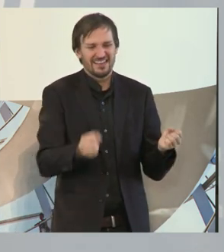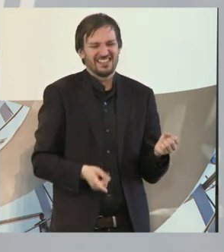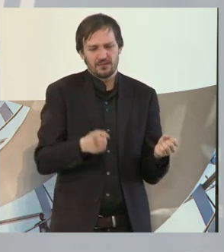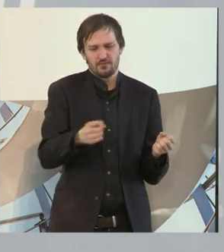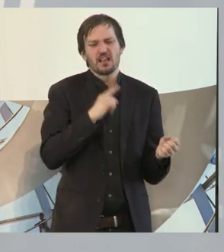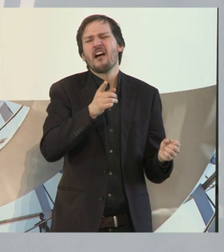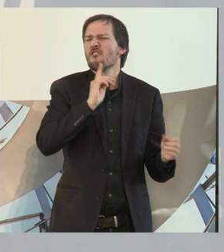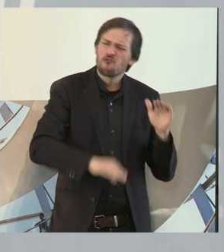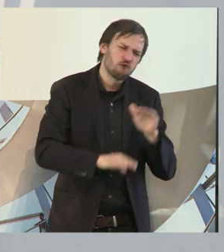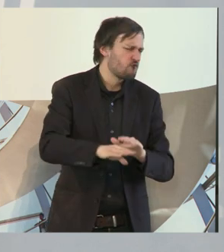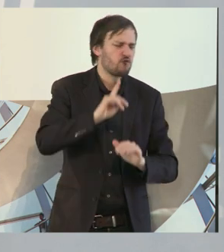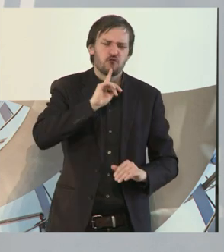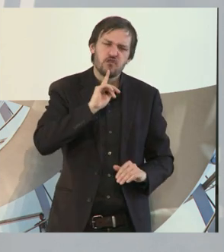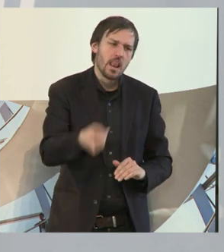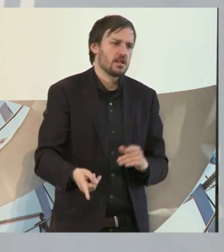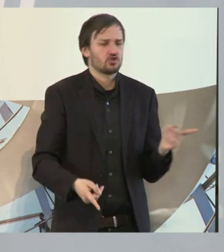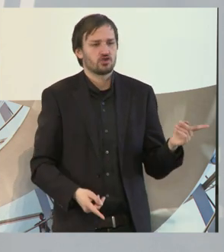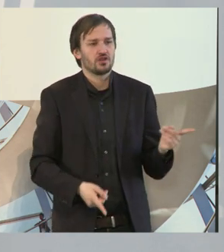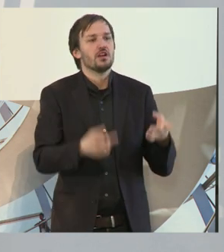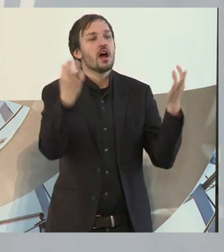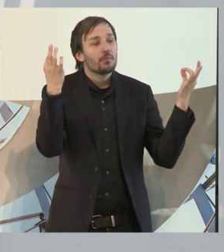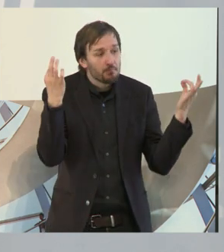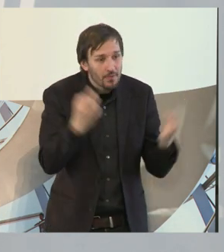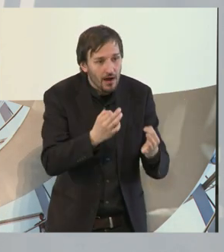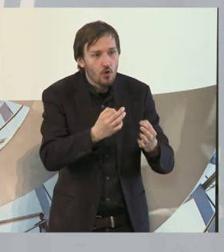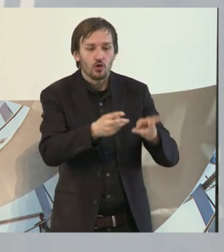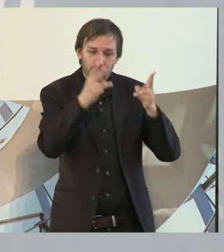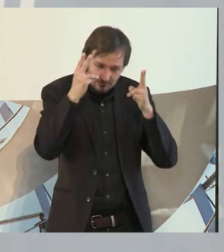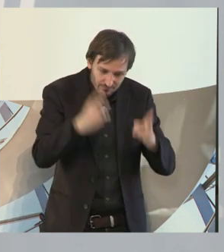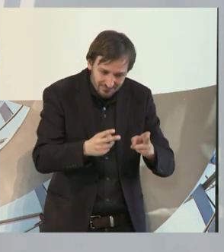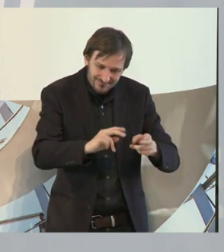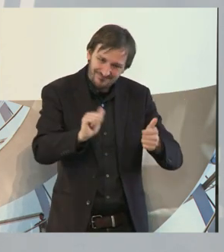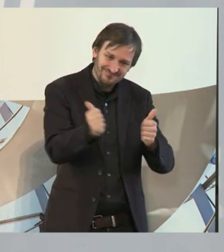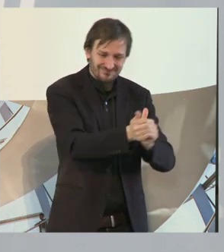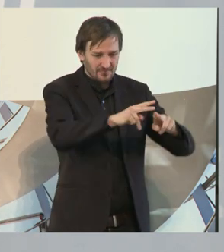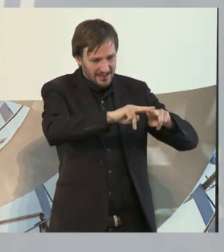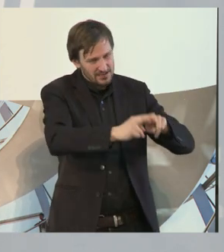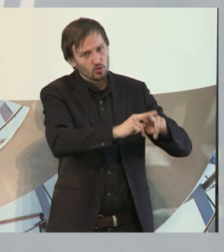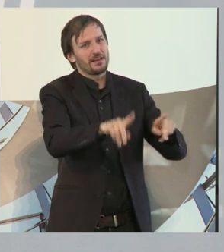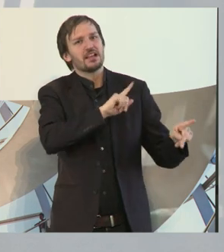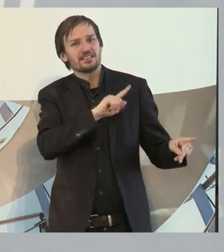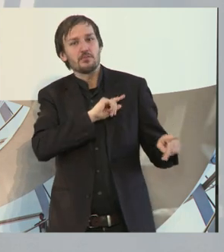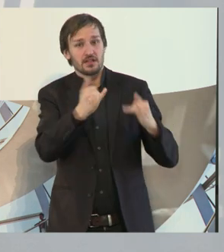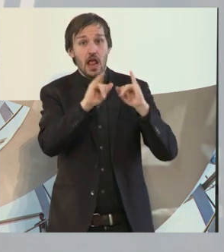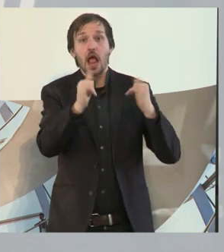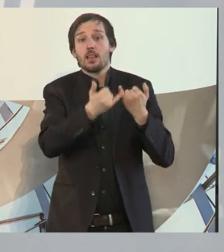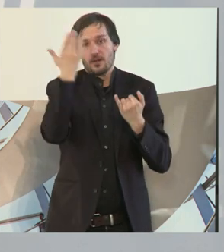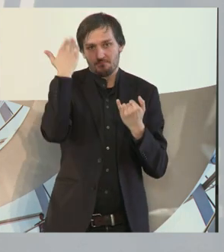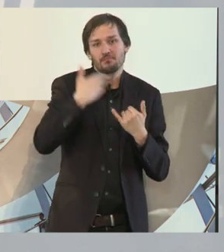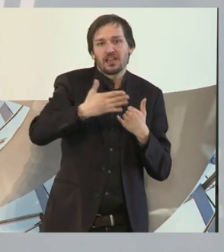vollkommen falsch. Man muss nur die richtigen Instrumentarien zur Verfügung stellen. Und das haben wir als Eltern getan, indem wir